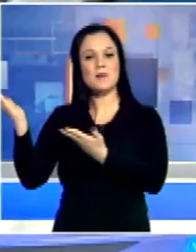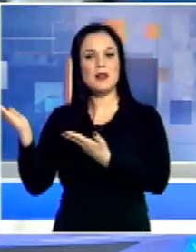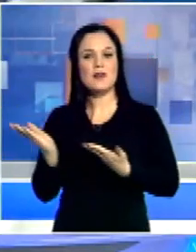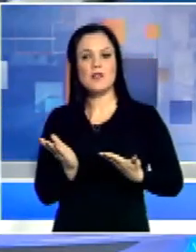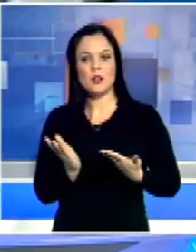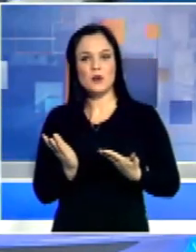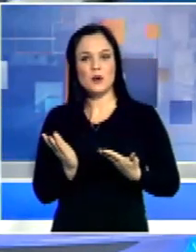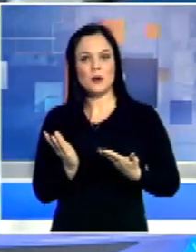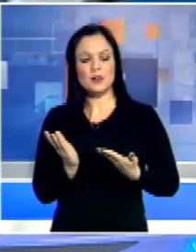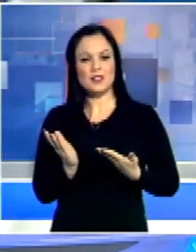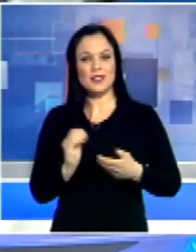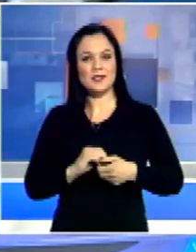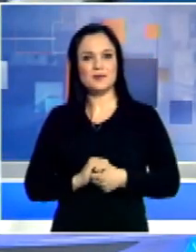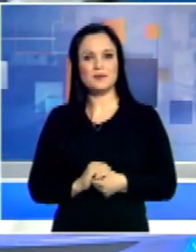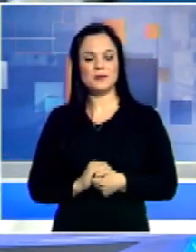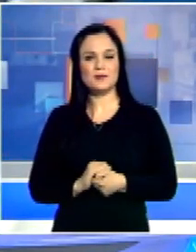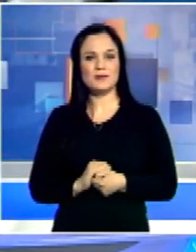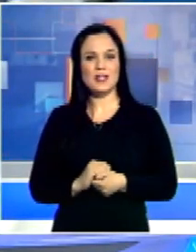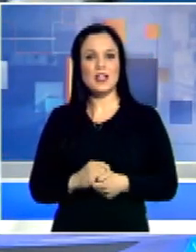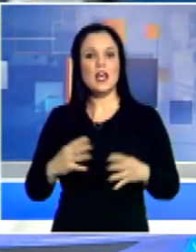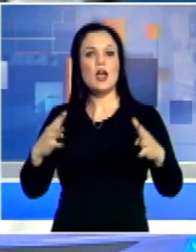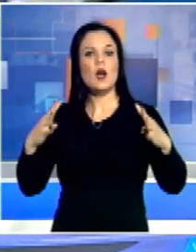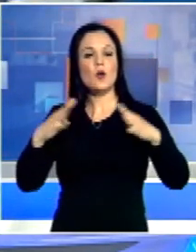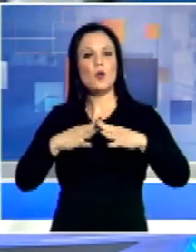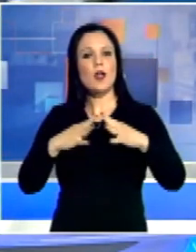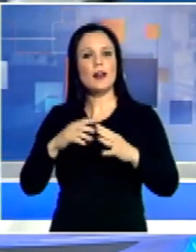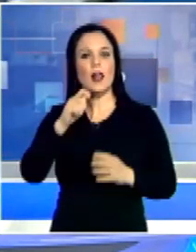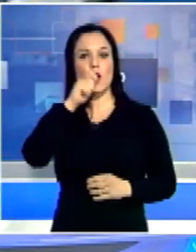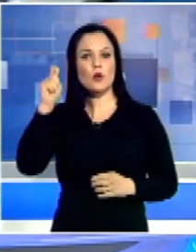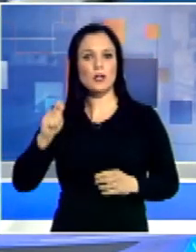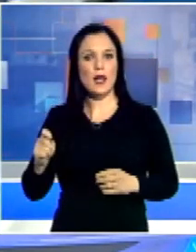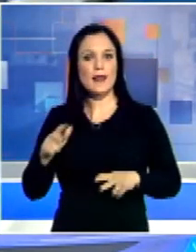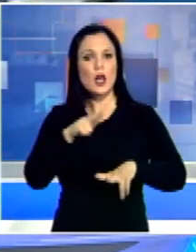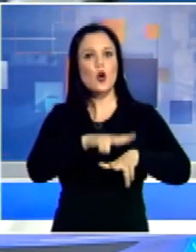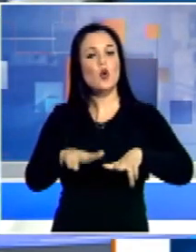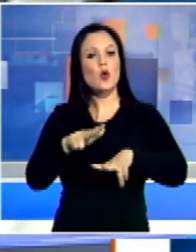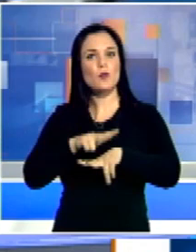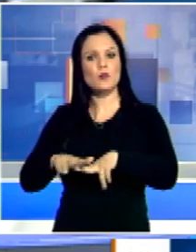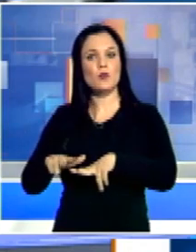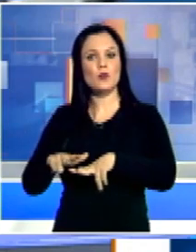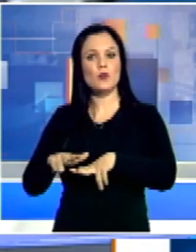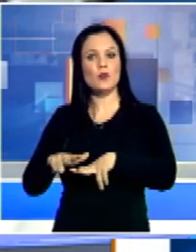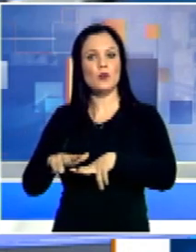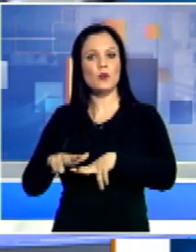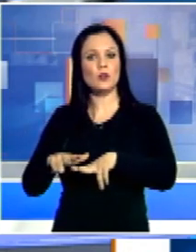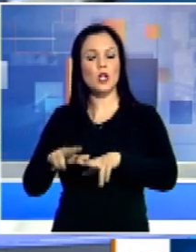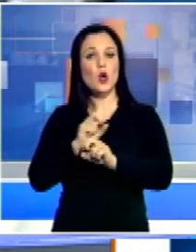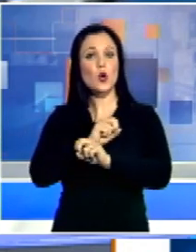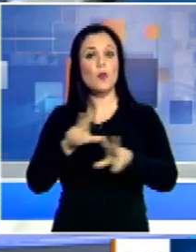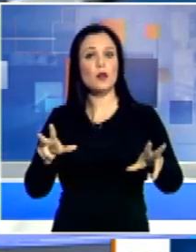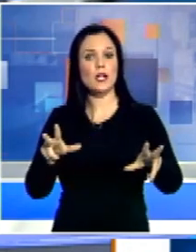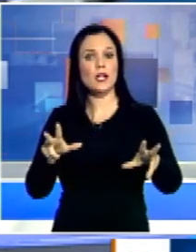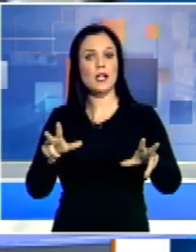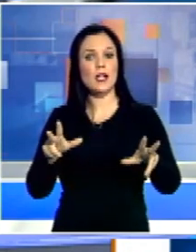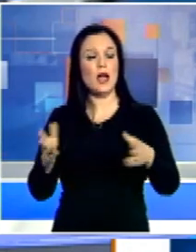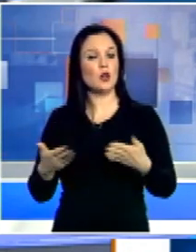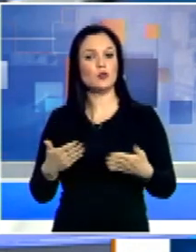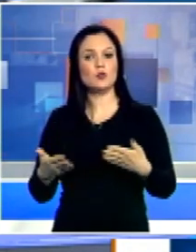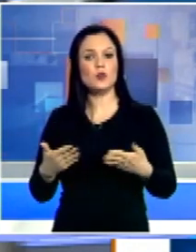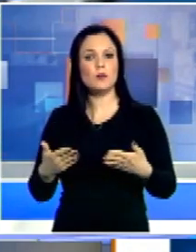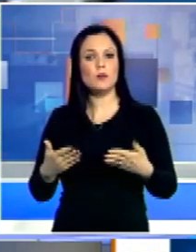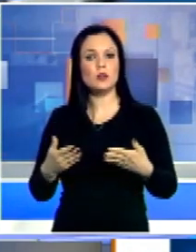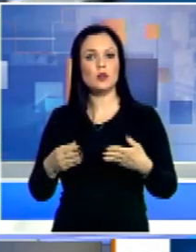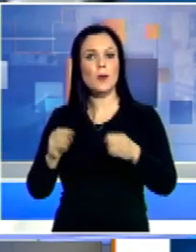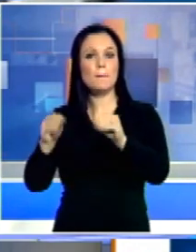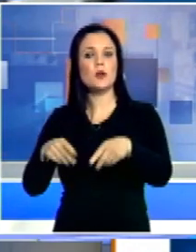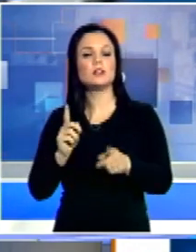Parliamo in apertura della guerra in Ucraina. I comuni dovranno comunicare in tempi brevi i posti